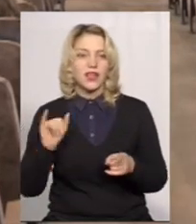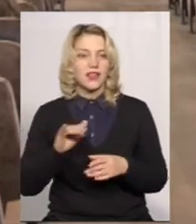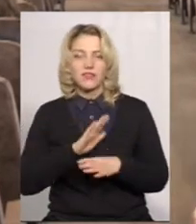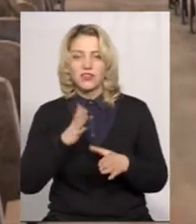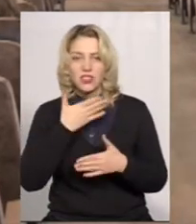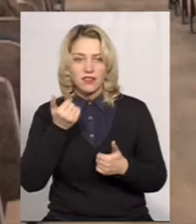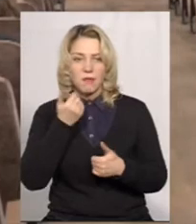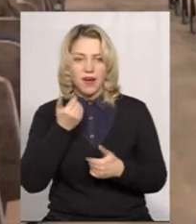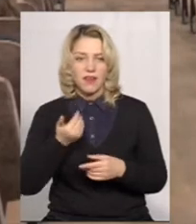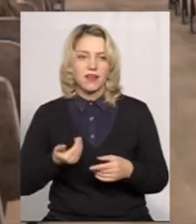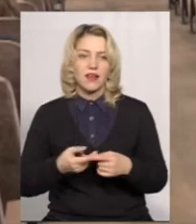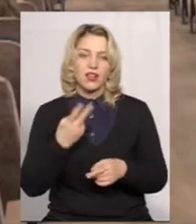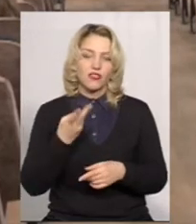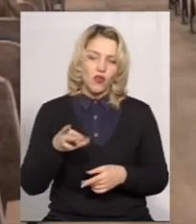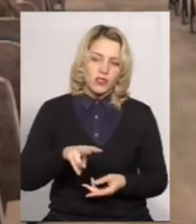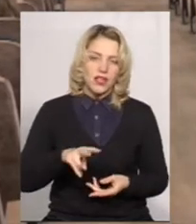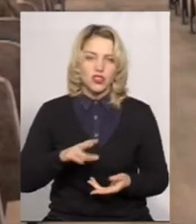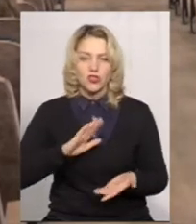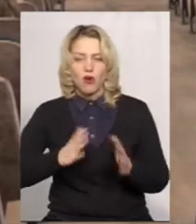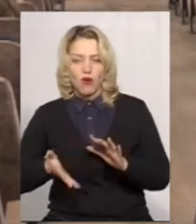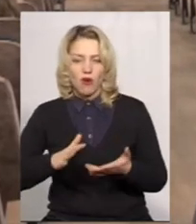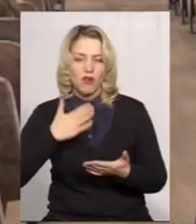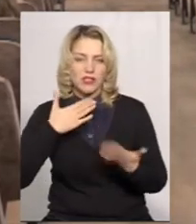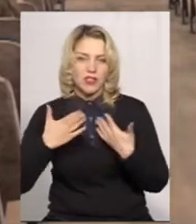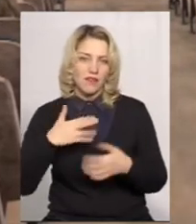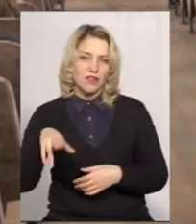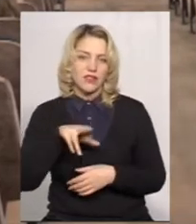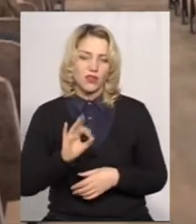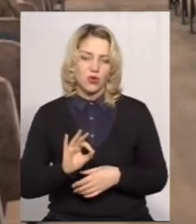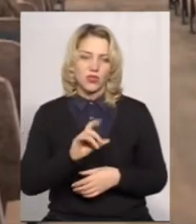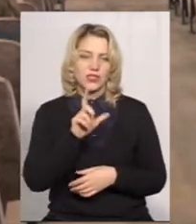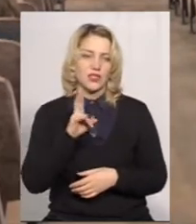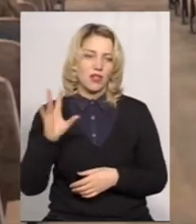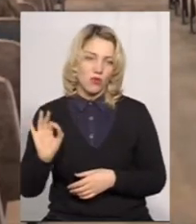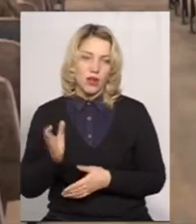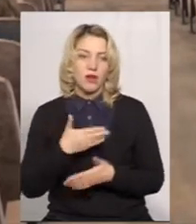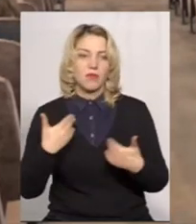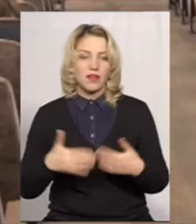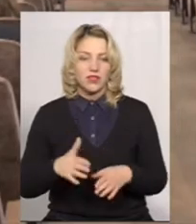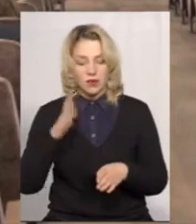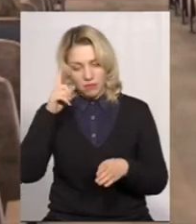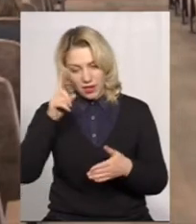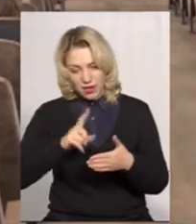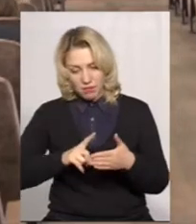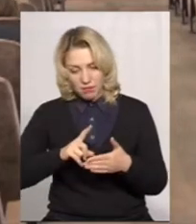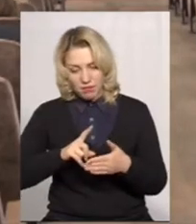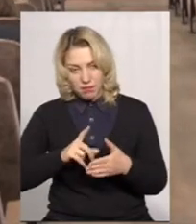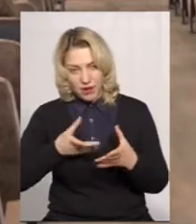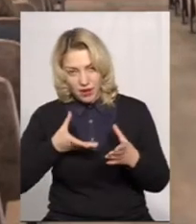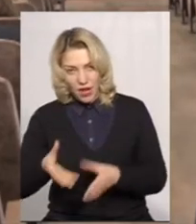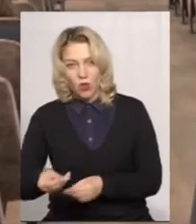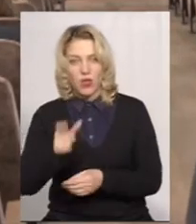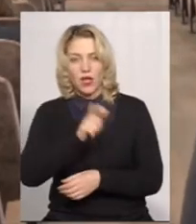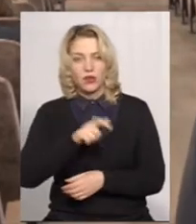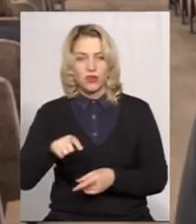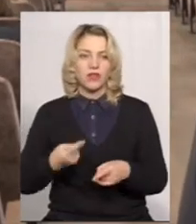немає двозначного ставлення до зовнішнього незалежного оцінювання. Ми вже переконали наших людей в